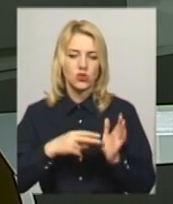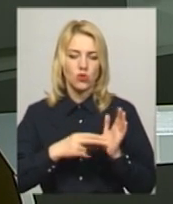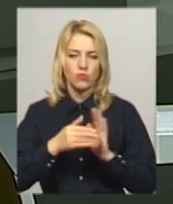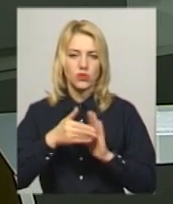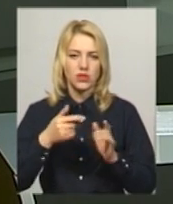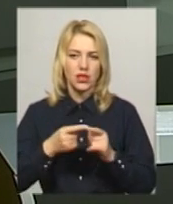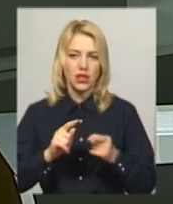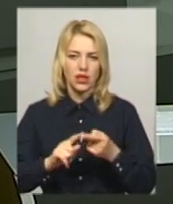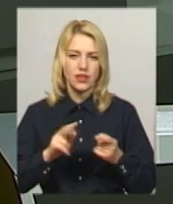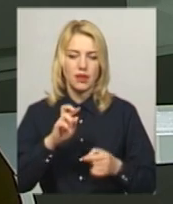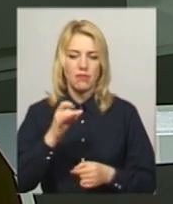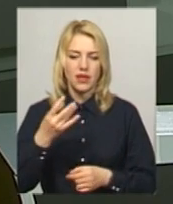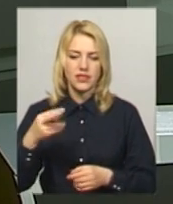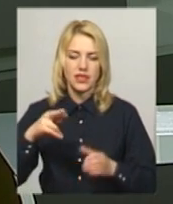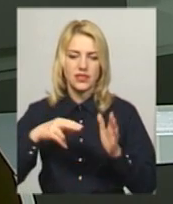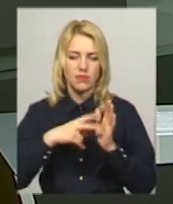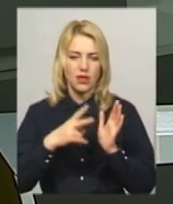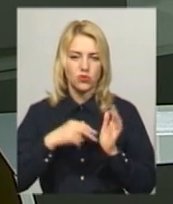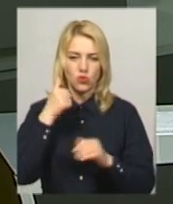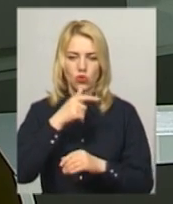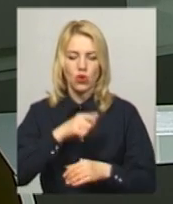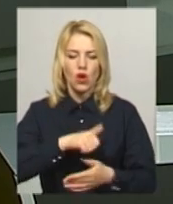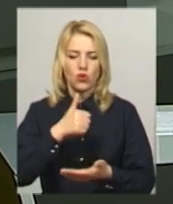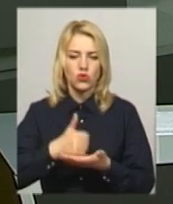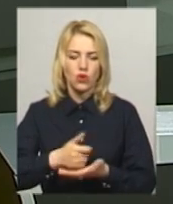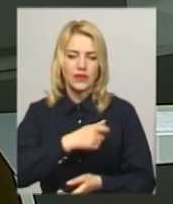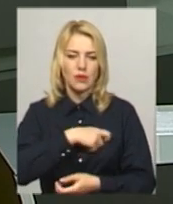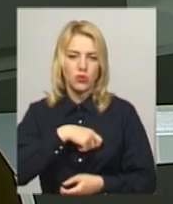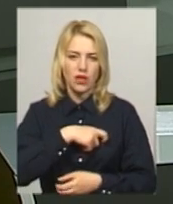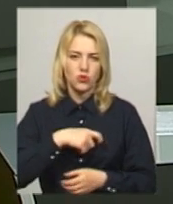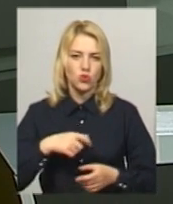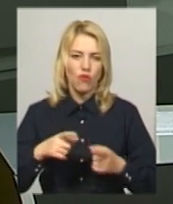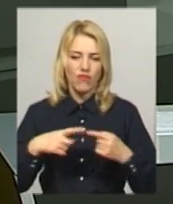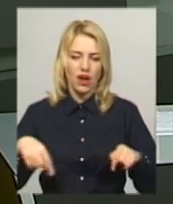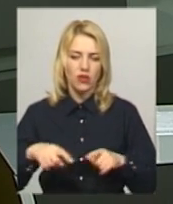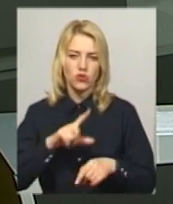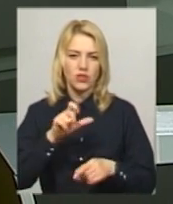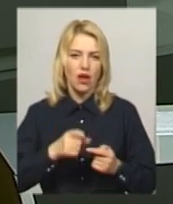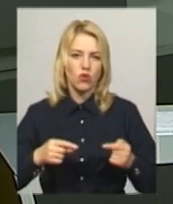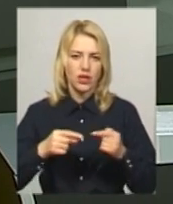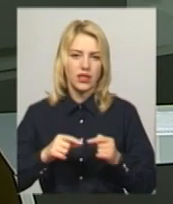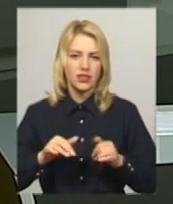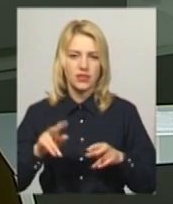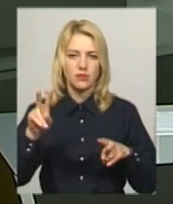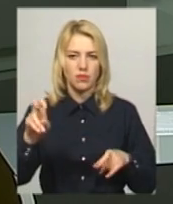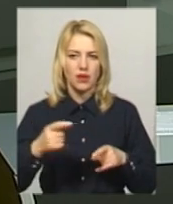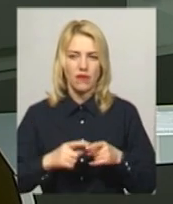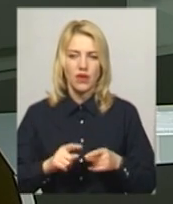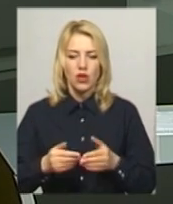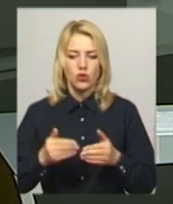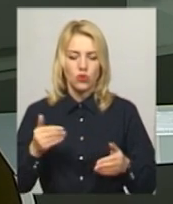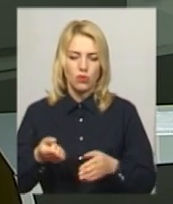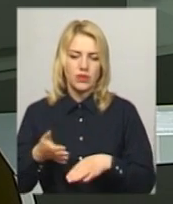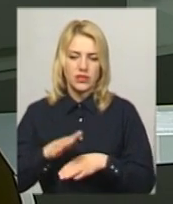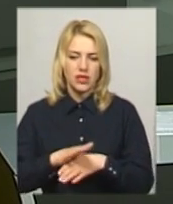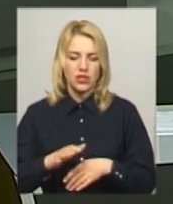з березня 2017-го очолював депутатську фракцію за конкретні справи. До призначення на посаду голови облдержадміністрації